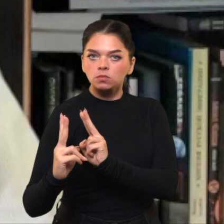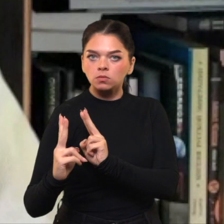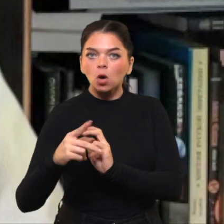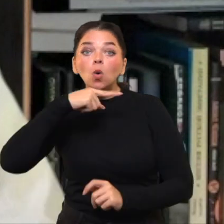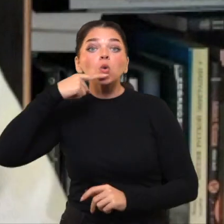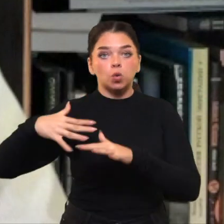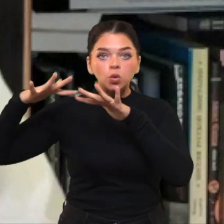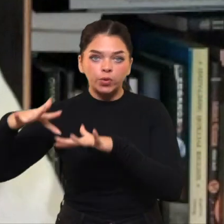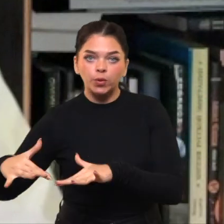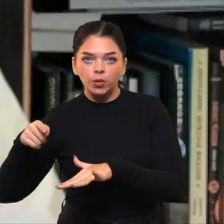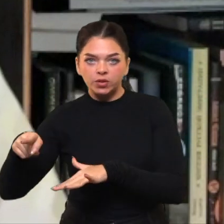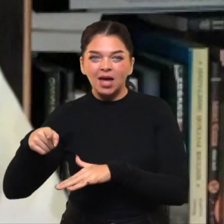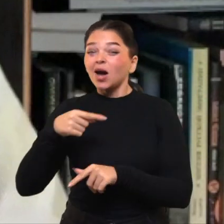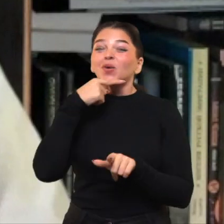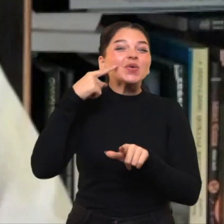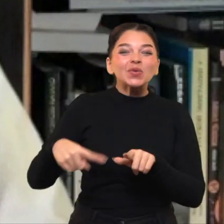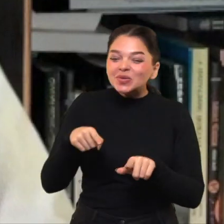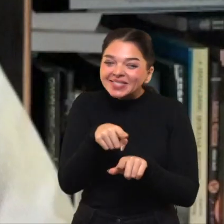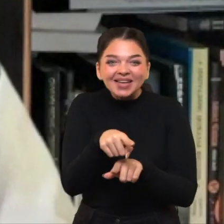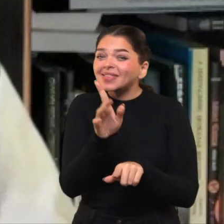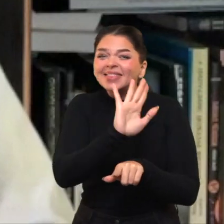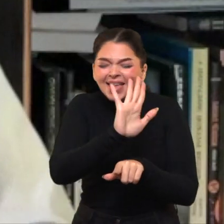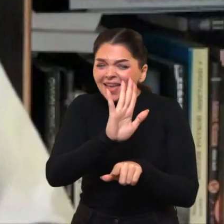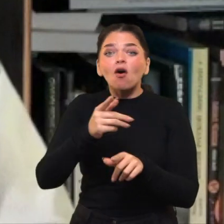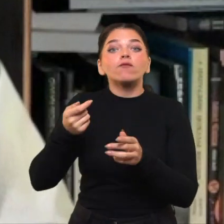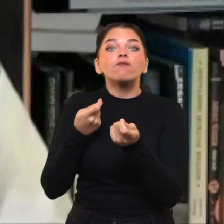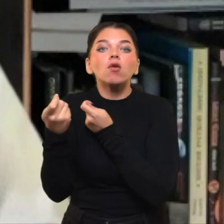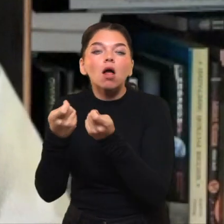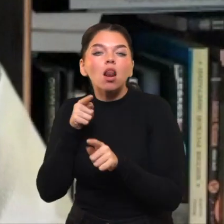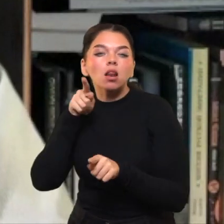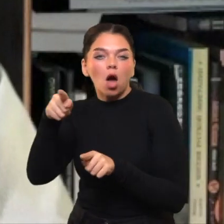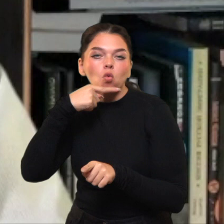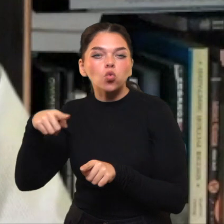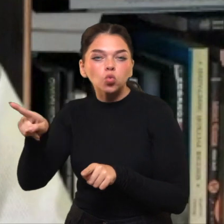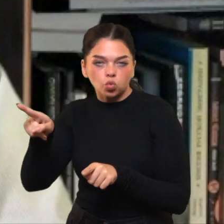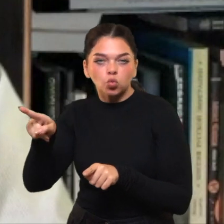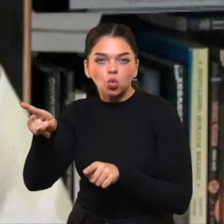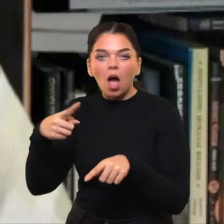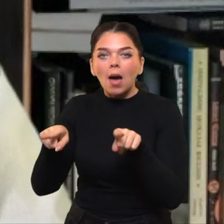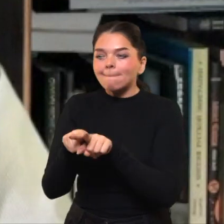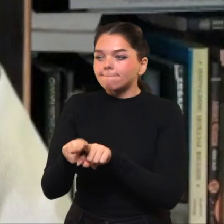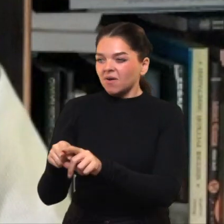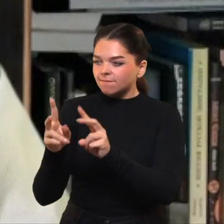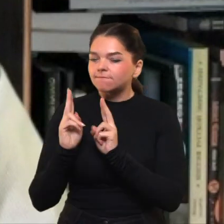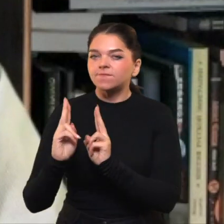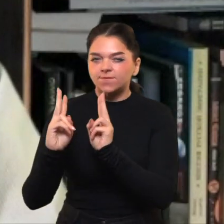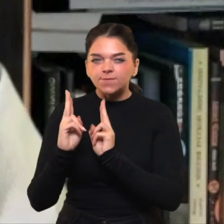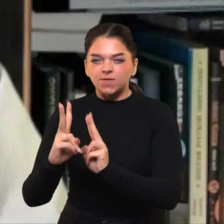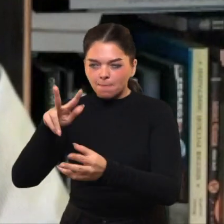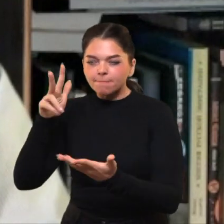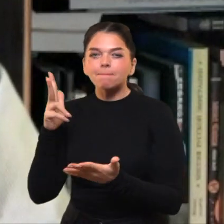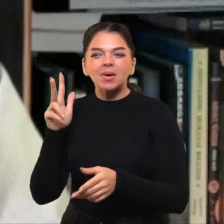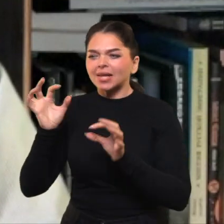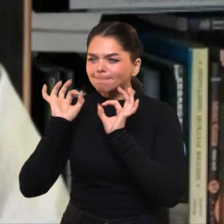Valdžios Rusijoje, ne pačios Rusijos, o jos valdžios, kaip paskutinės instancijos įtvirtinimą, jie